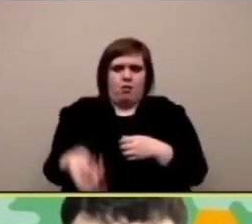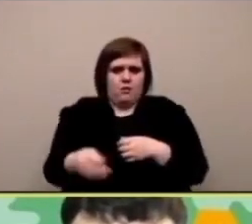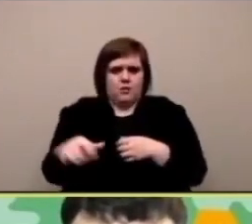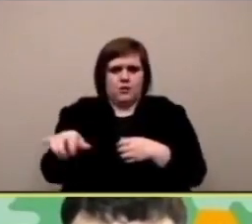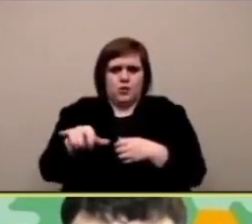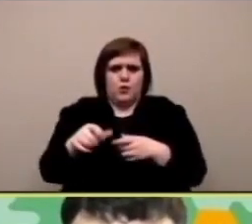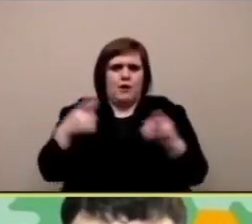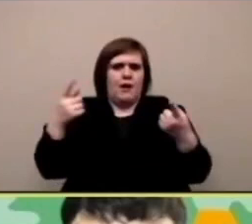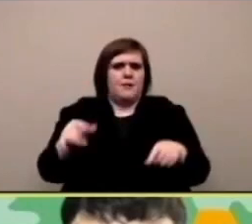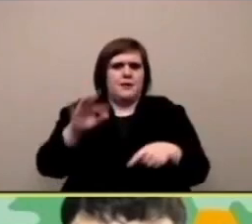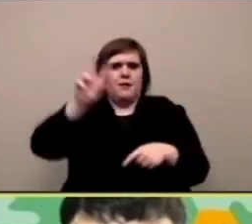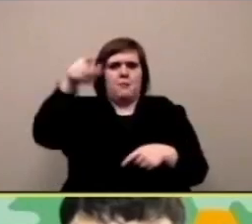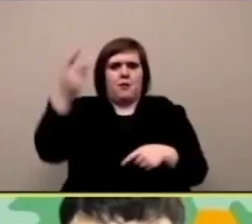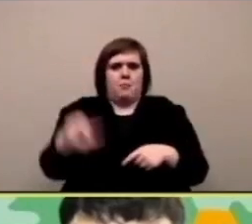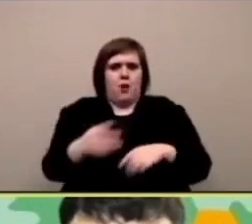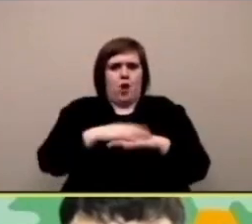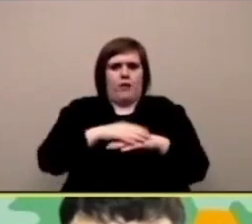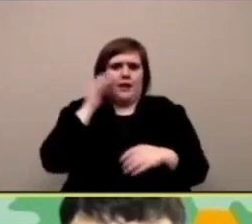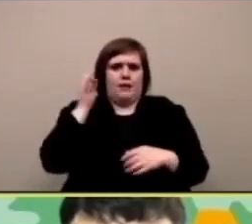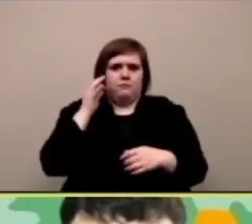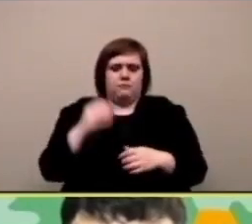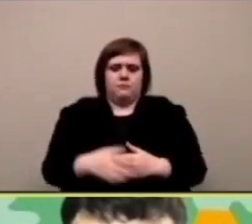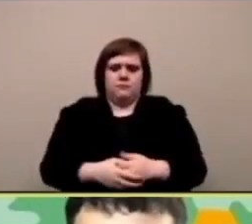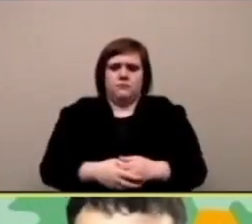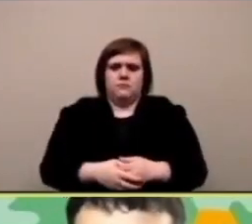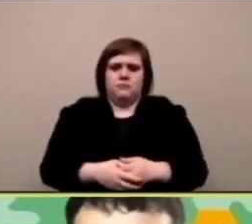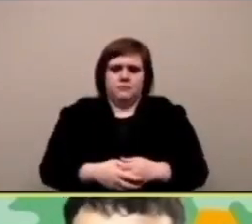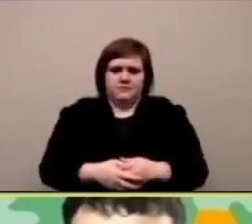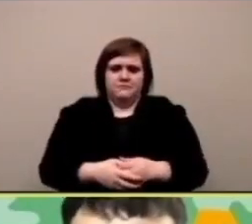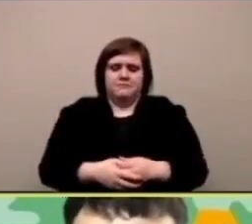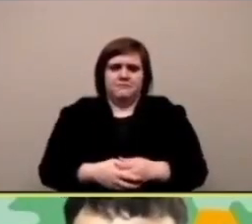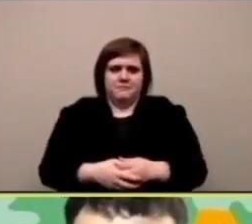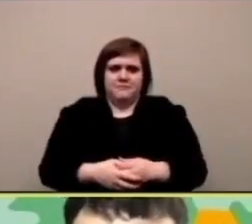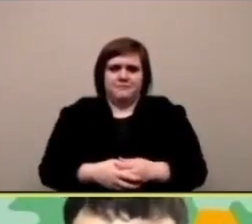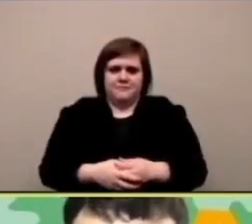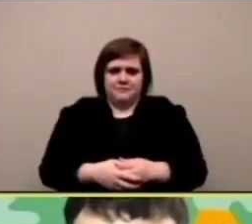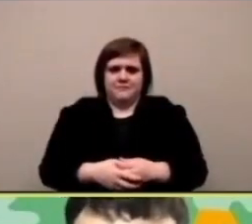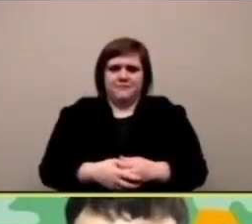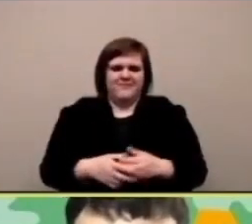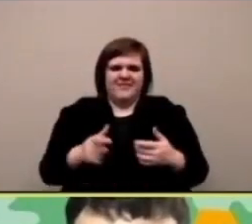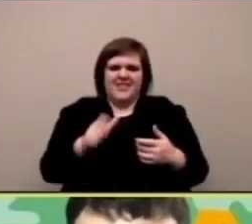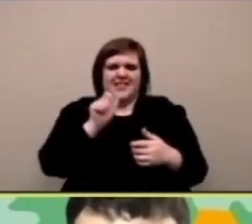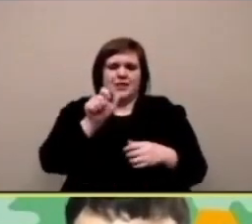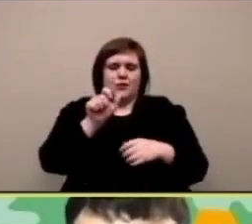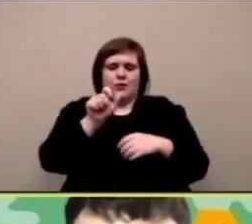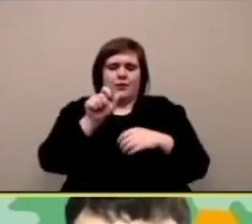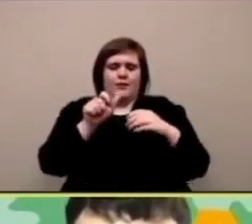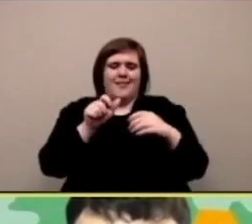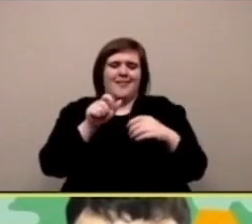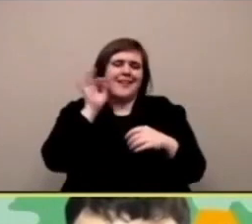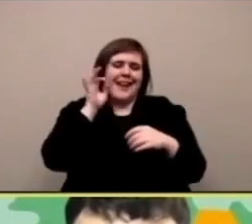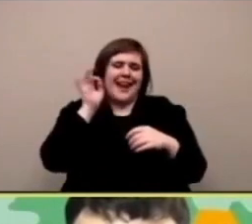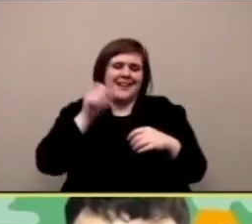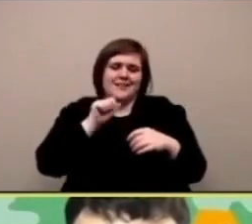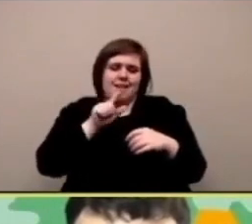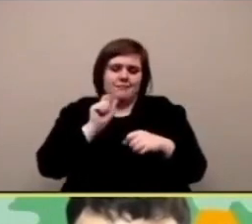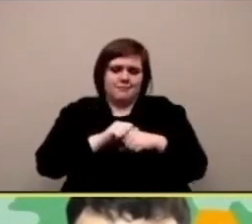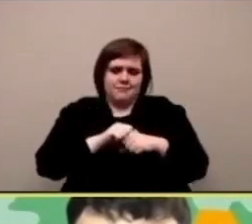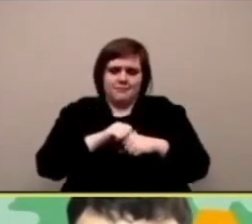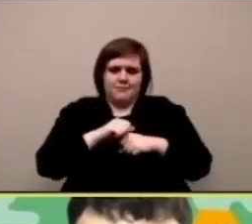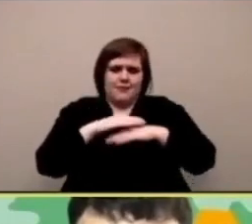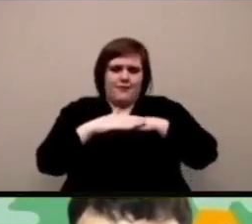e ora quando lo accendiamo vediamo se tu puoi buttarlo sopra il gatto cosa succede